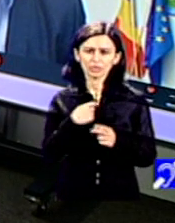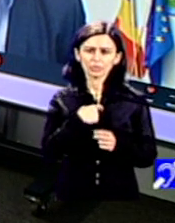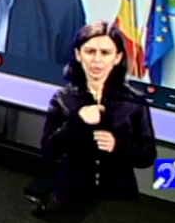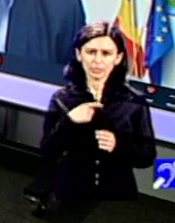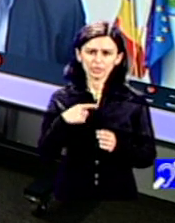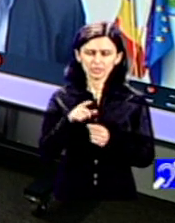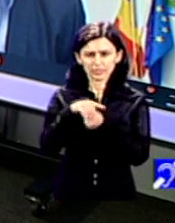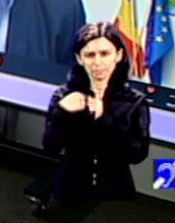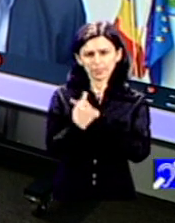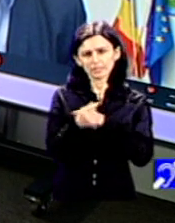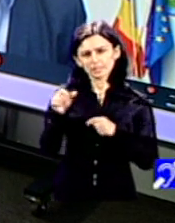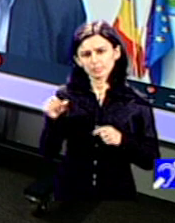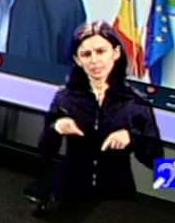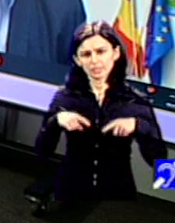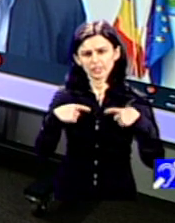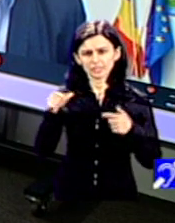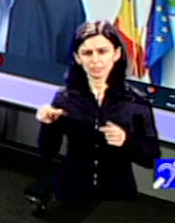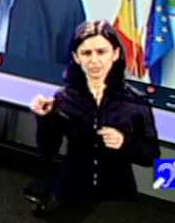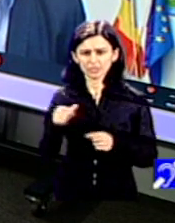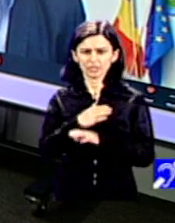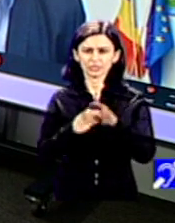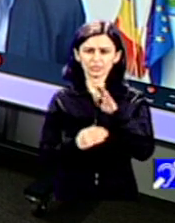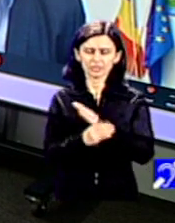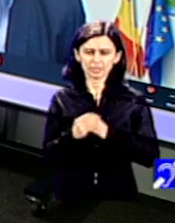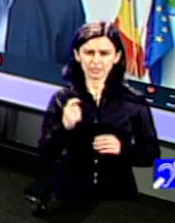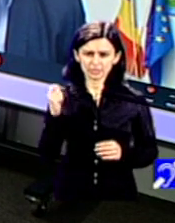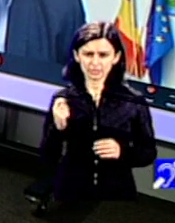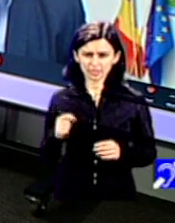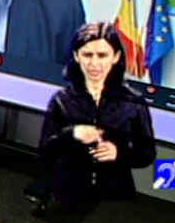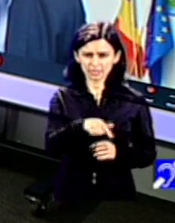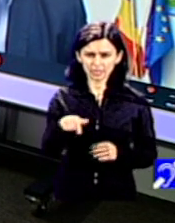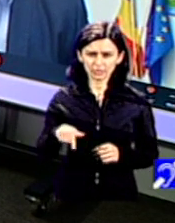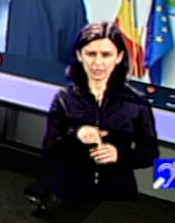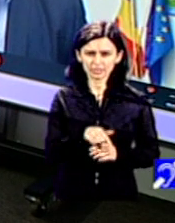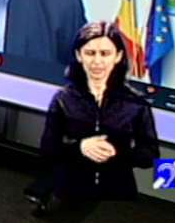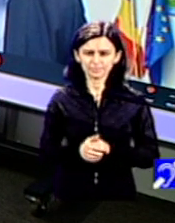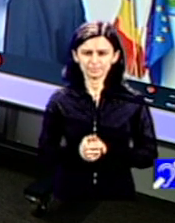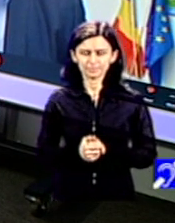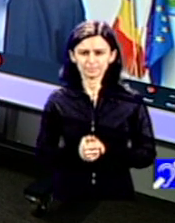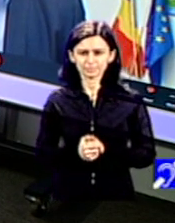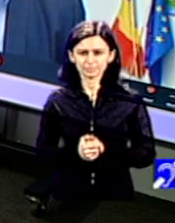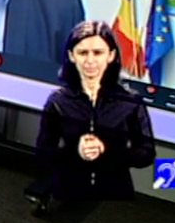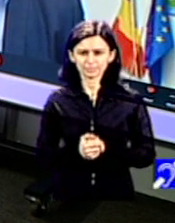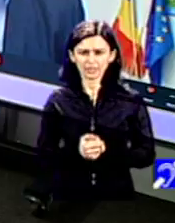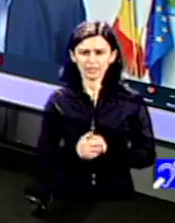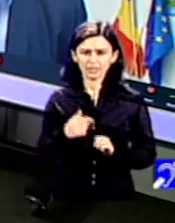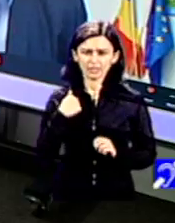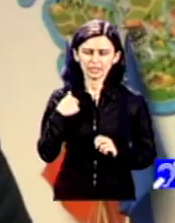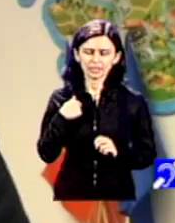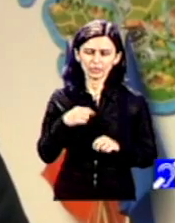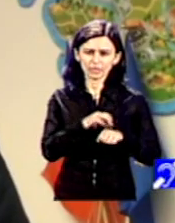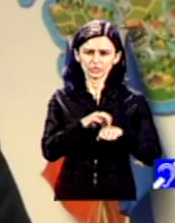să schimbe viața persoanelor cu dizabilități și în țara noastră. Da, în calitatea pe care o am de